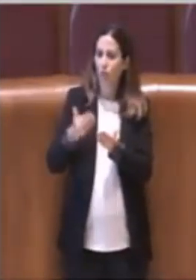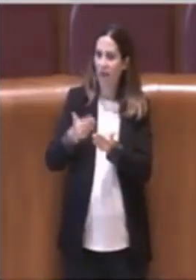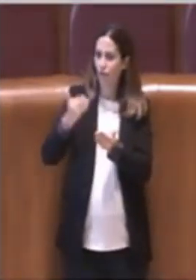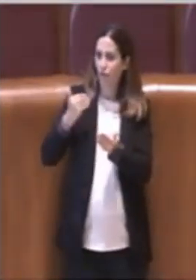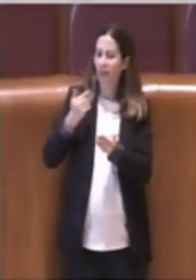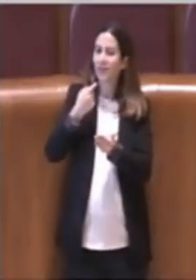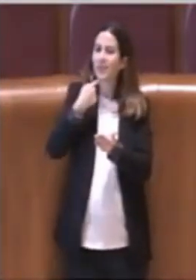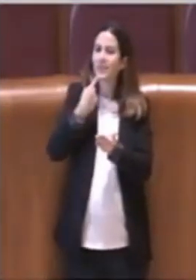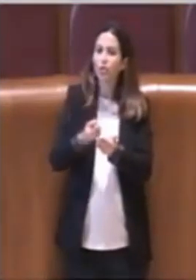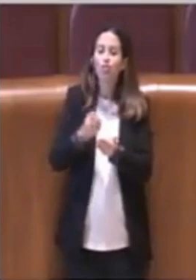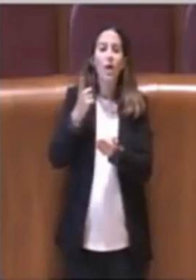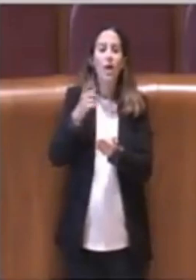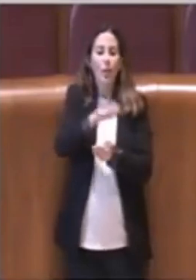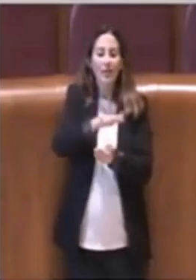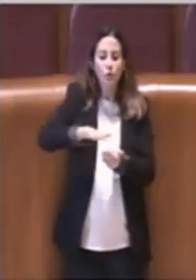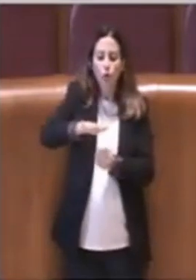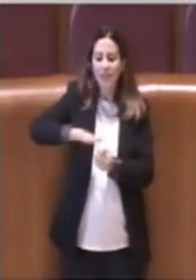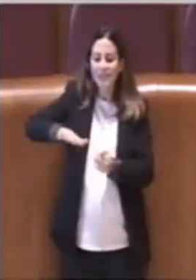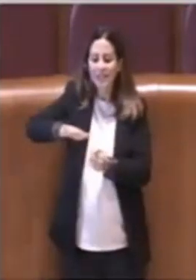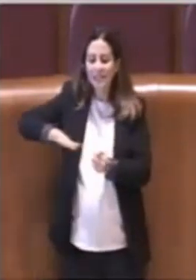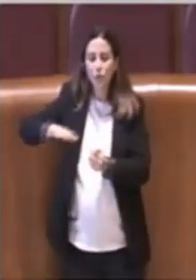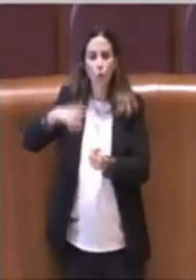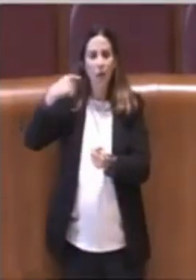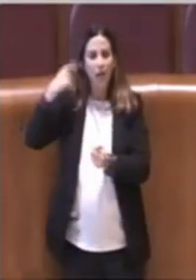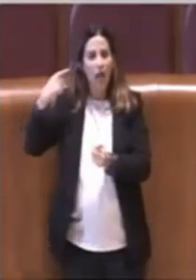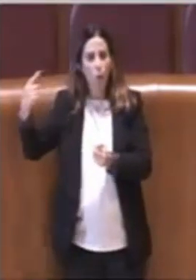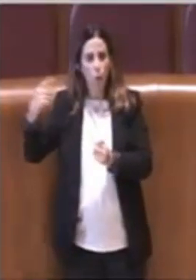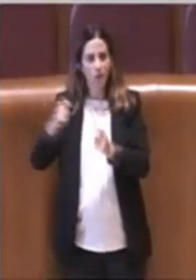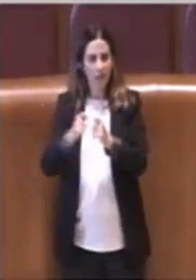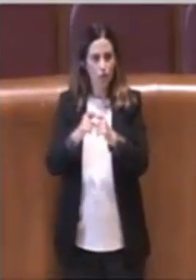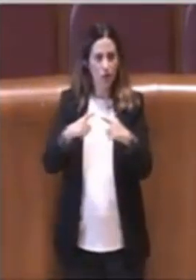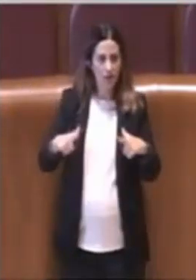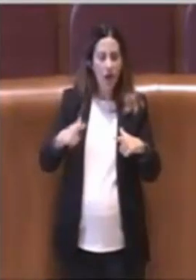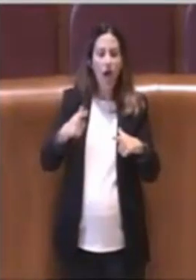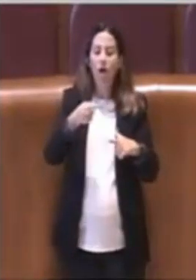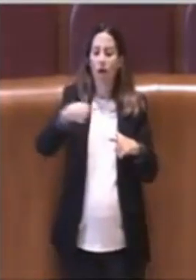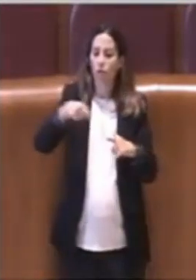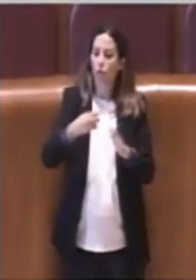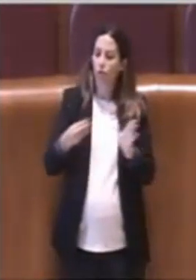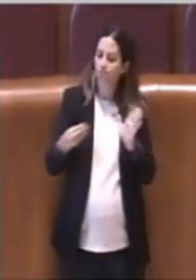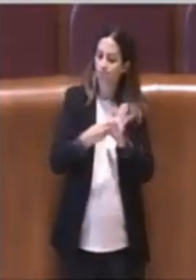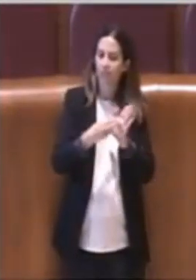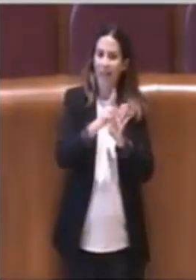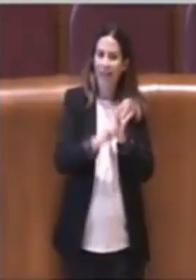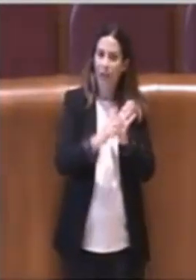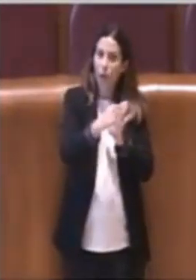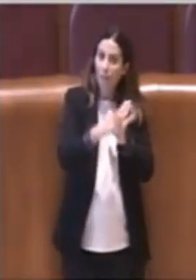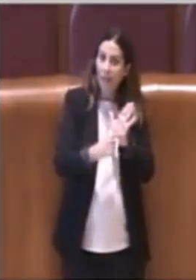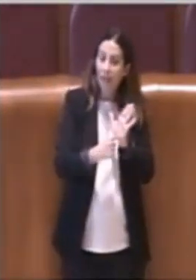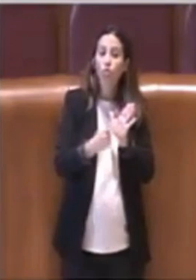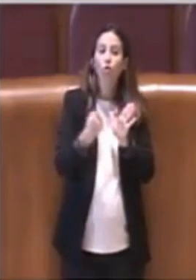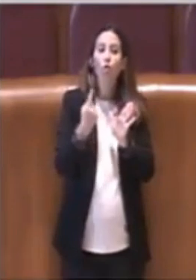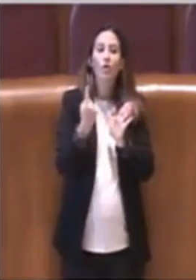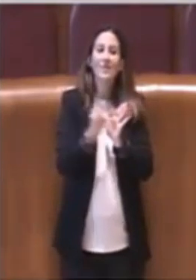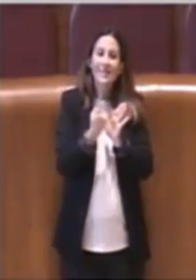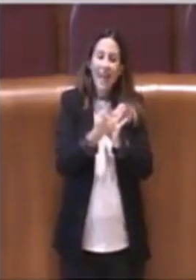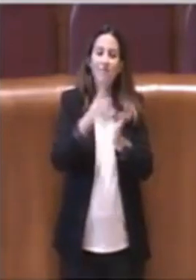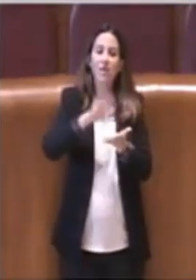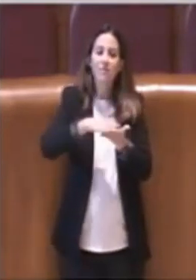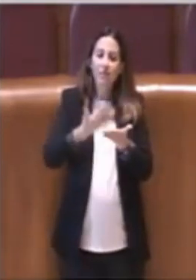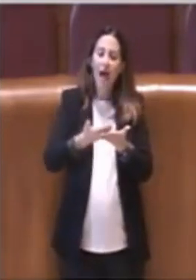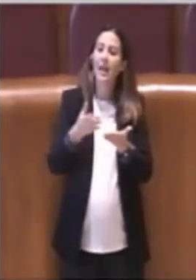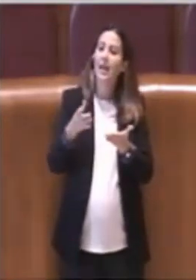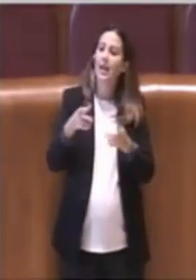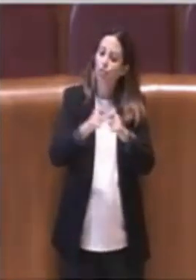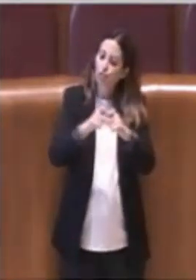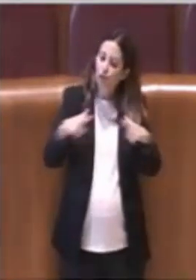della città storica, in realtà noi abbiamo messo nel regolamento che questa zonizzazione deve essere fatta per tutta la città e dunque non ha un'importanza particolare a